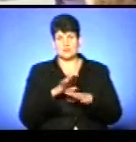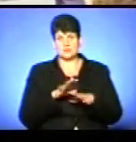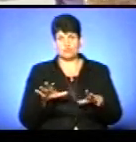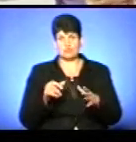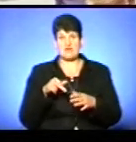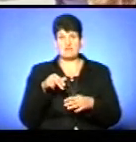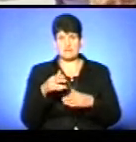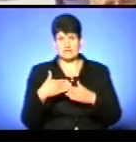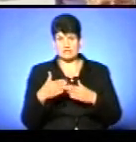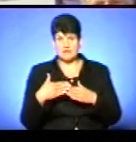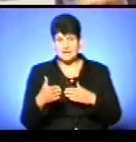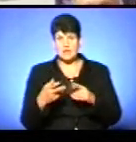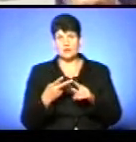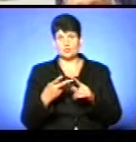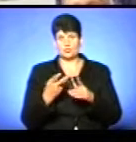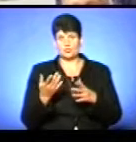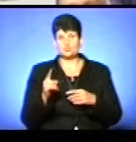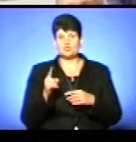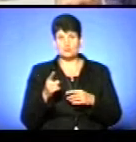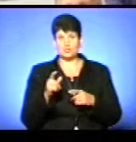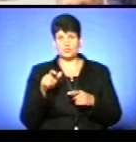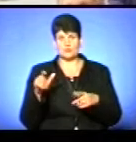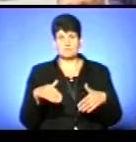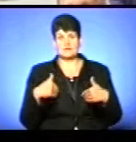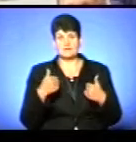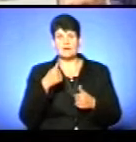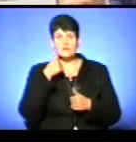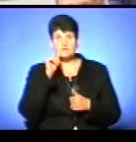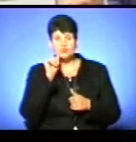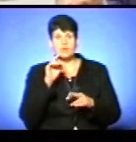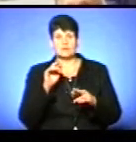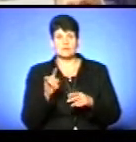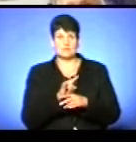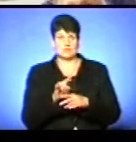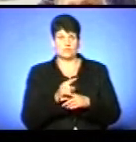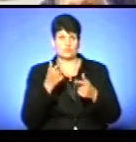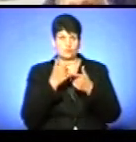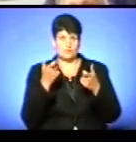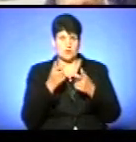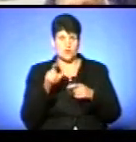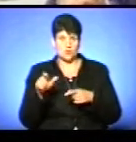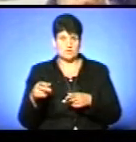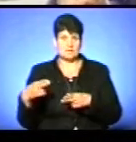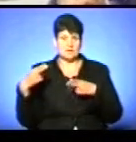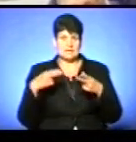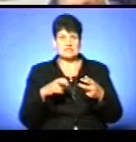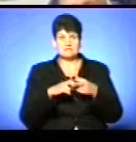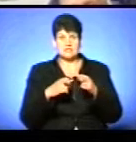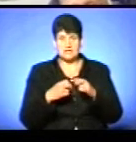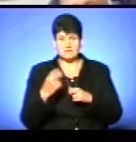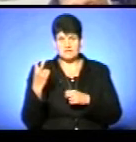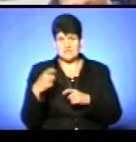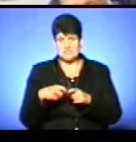вхідних дверях. І в другу чергу, чому людям надавали вчора неправдиву інформацію. Люди приїхали з Франківська, 200